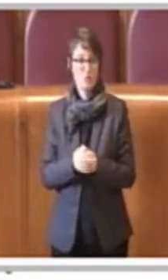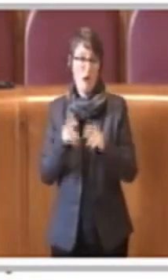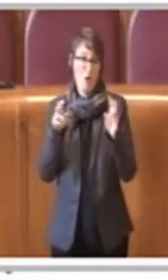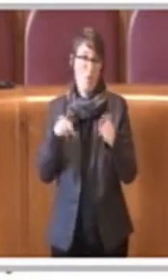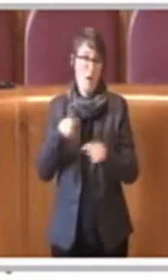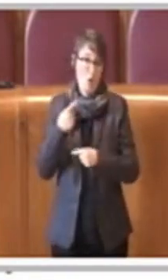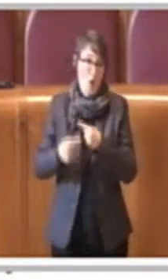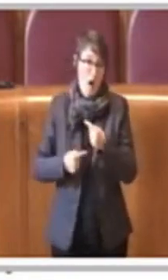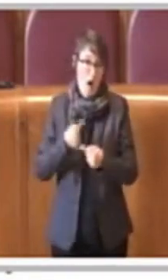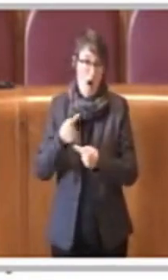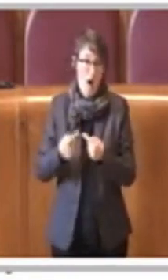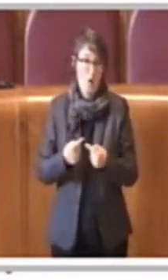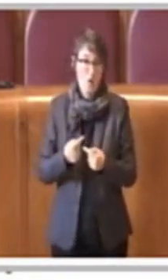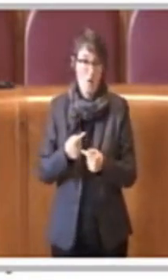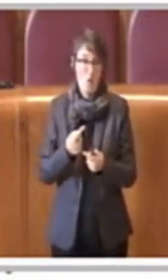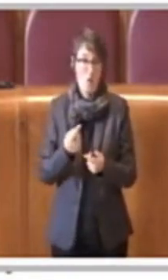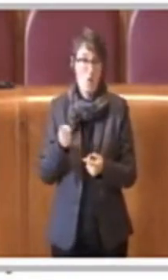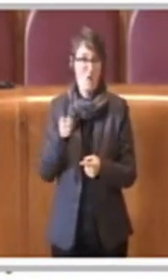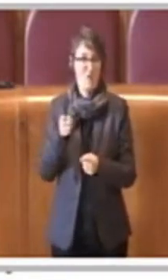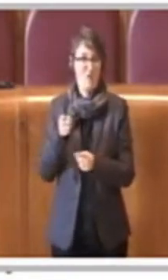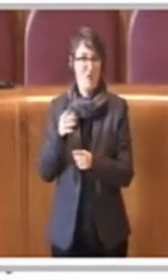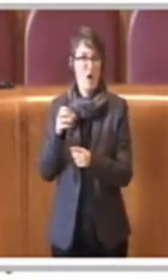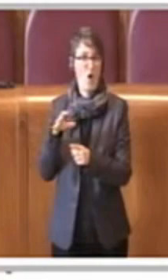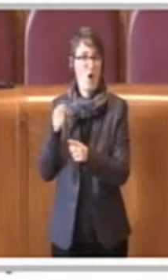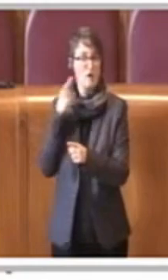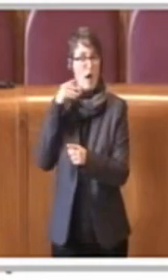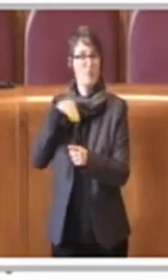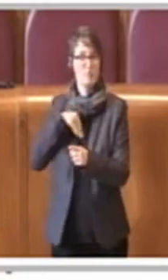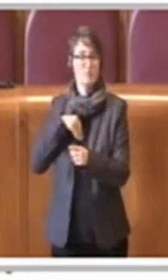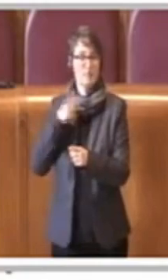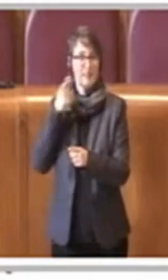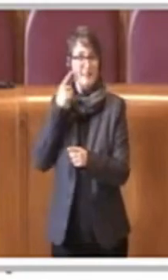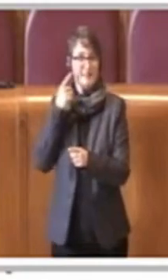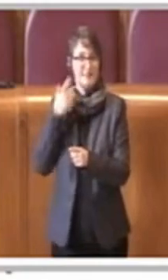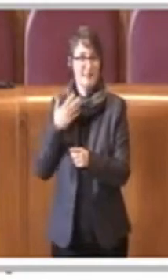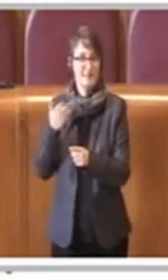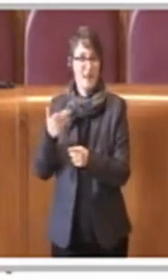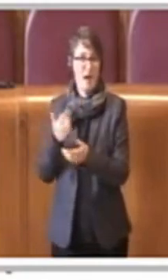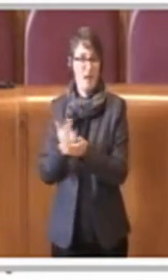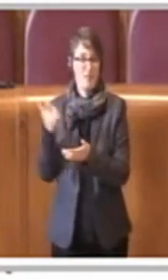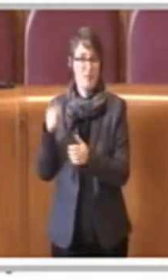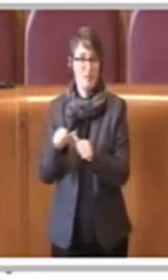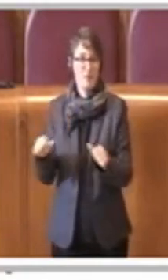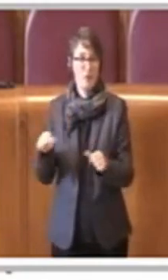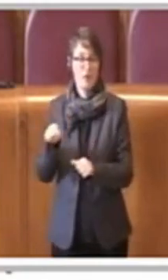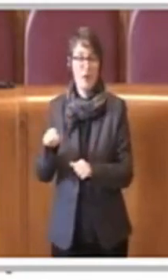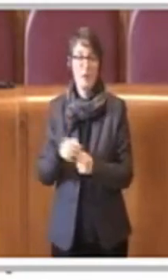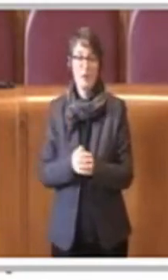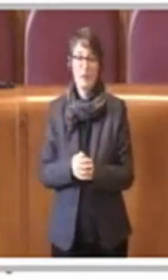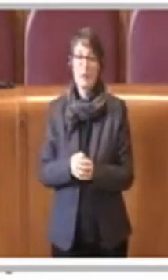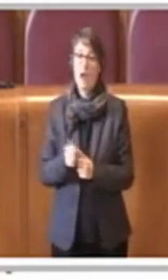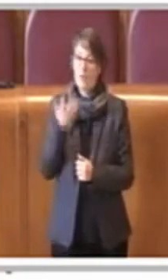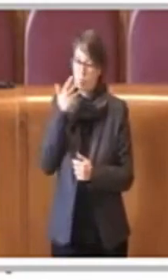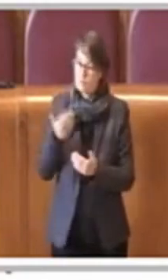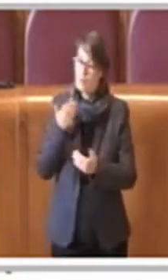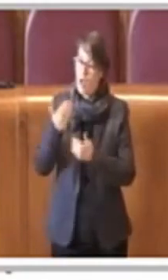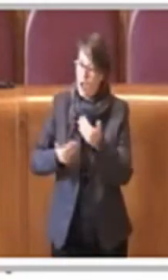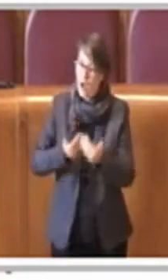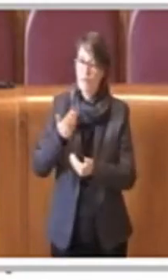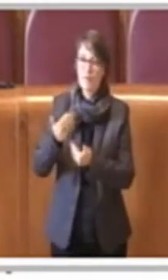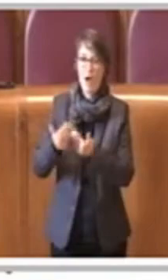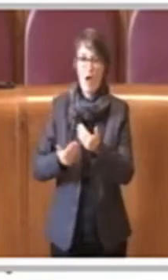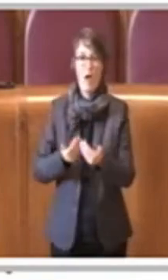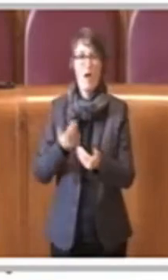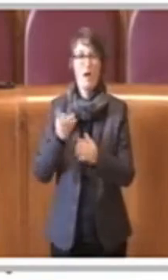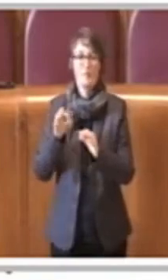per la città di Roma, insomma anche l'assessore sta cercando di portare avanti o comunque di creare